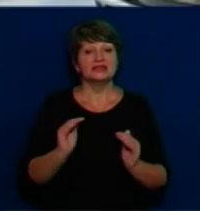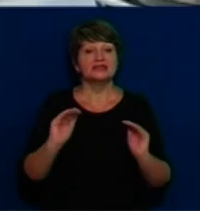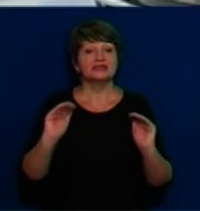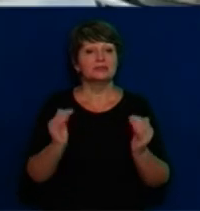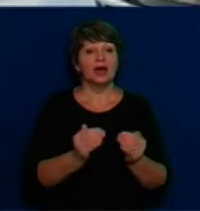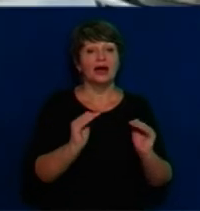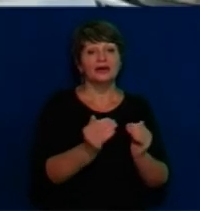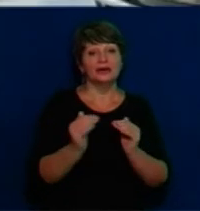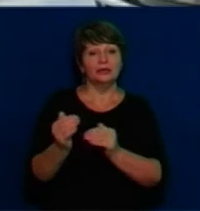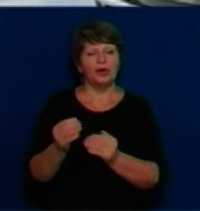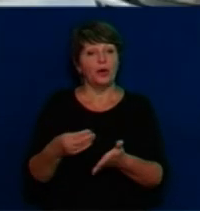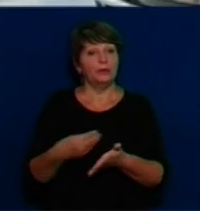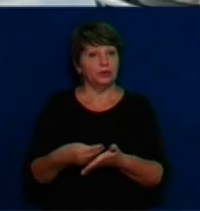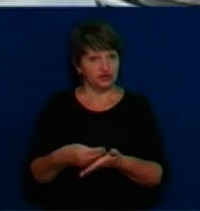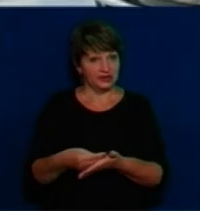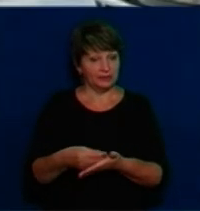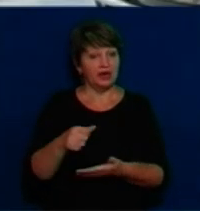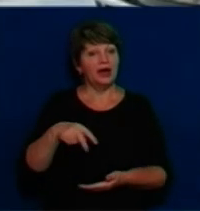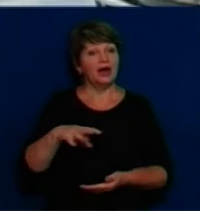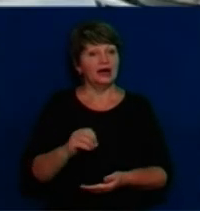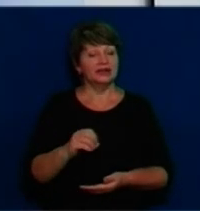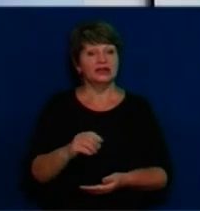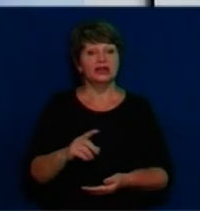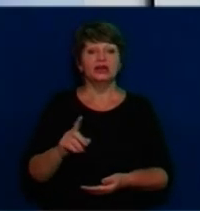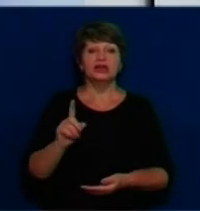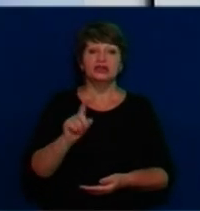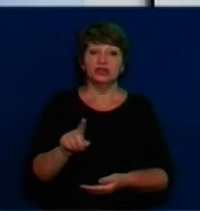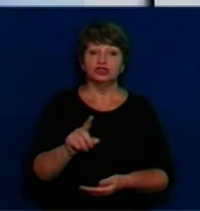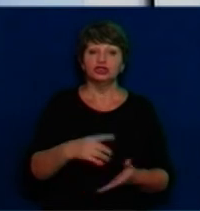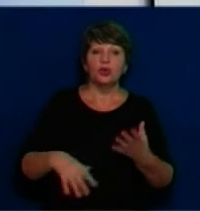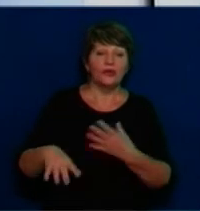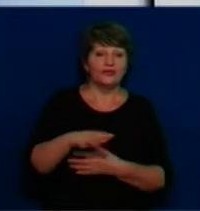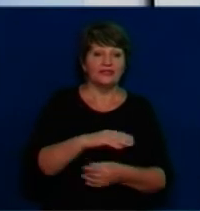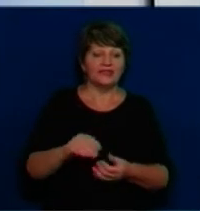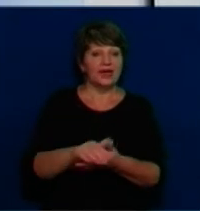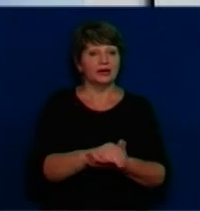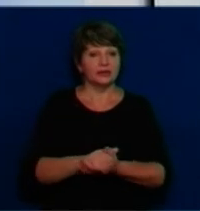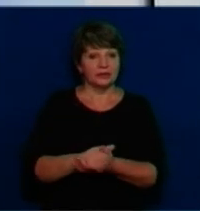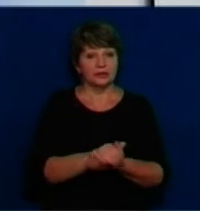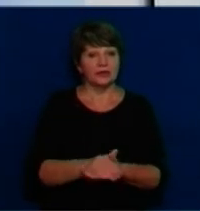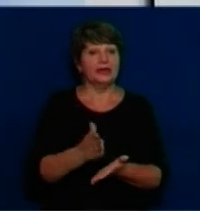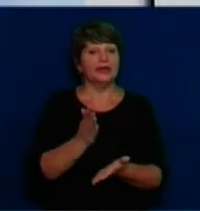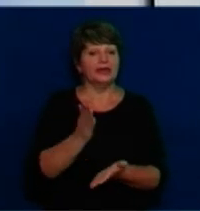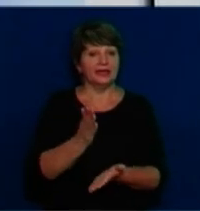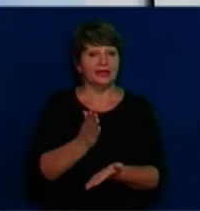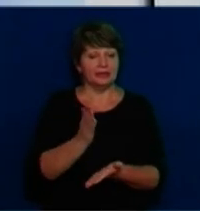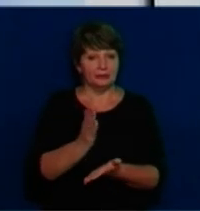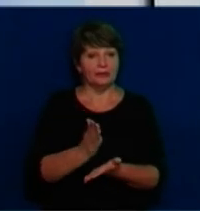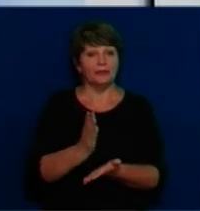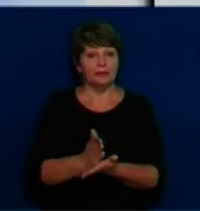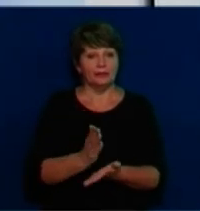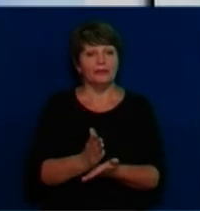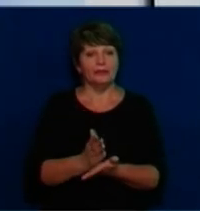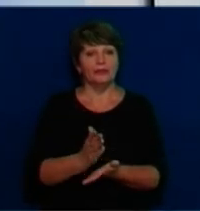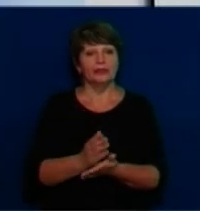бюджетами. Але те, що всі громади є потенційно спроможними на перспективу, це